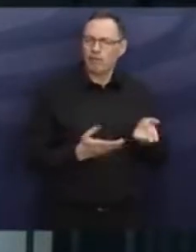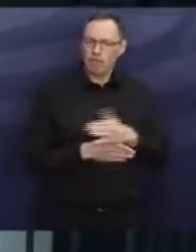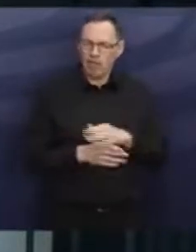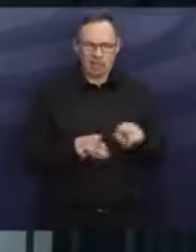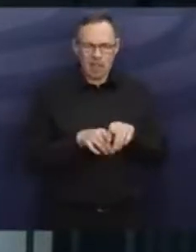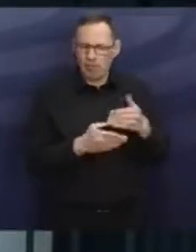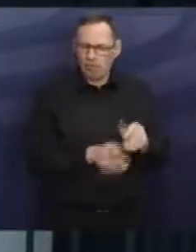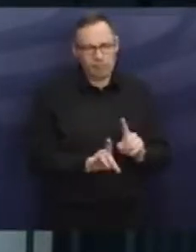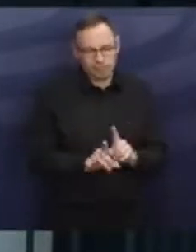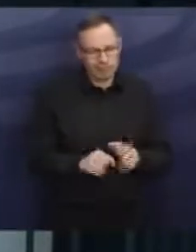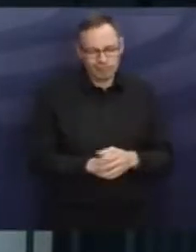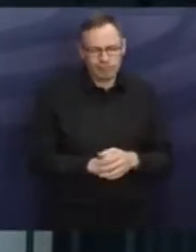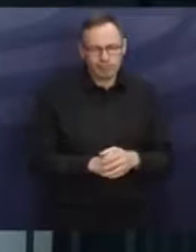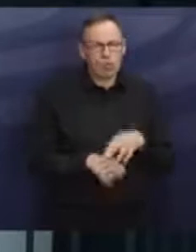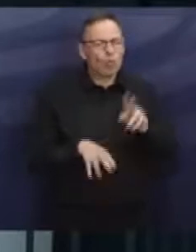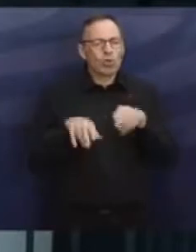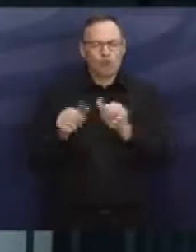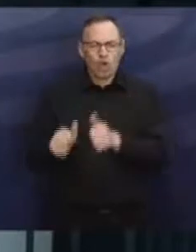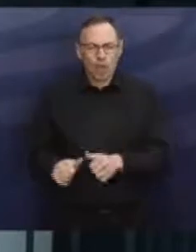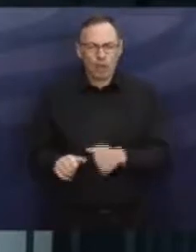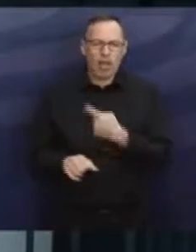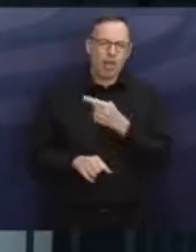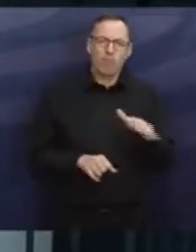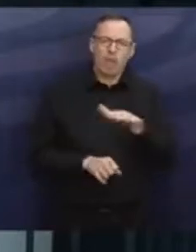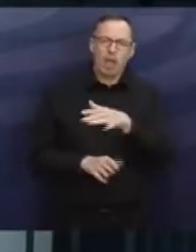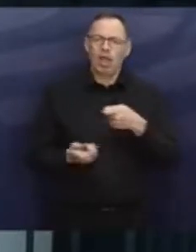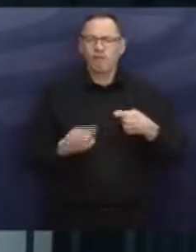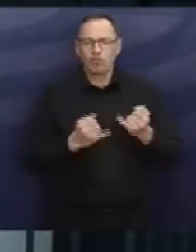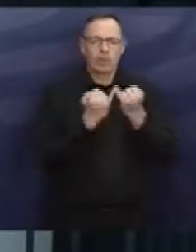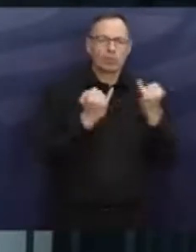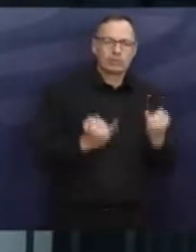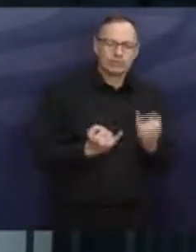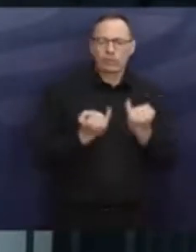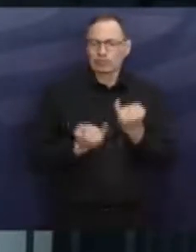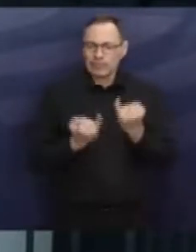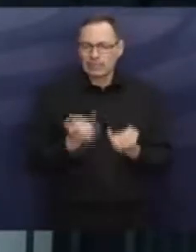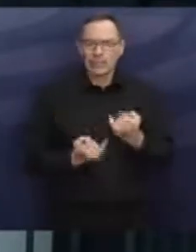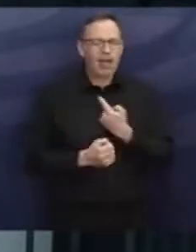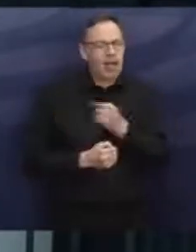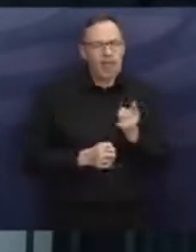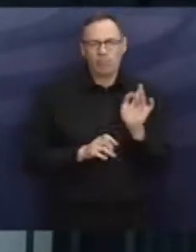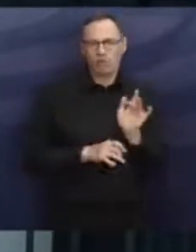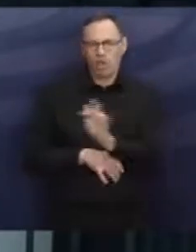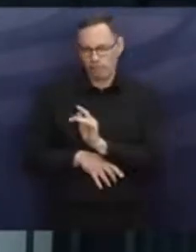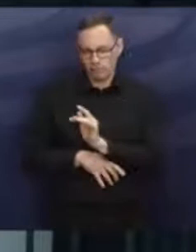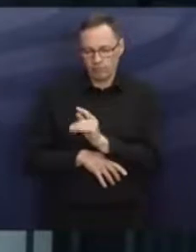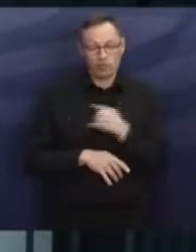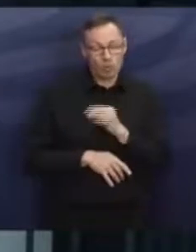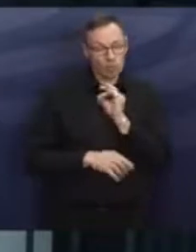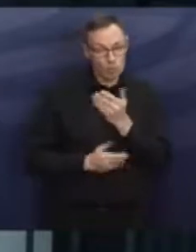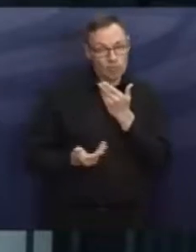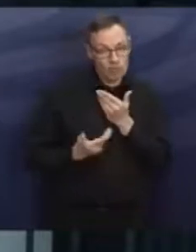unterschiedlicher Weise werden alle Bereiche der Wirtschaft und Industrie in irgendeiner Weise von betroffen, und wir sind gut beraten,